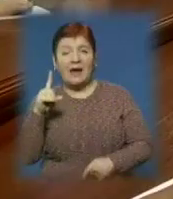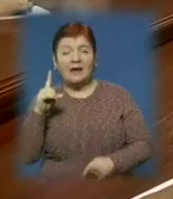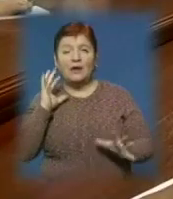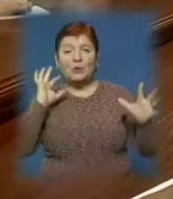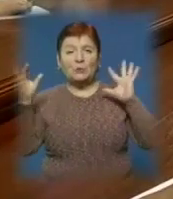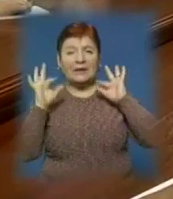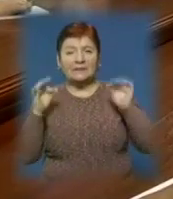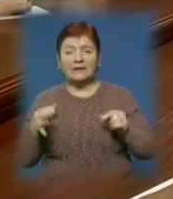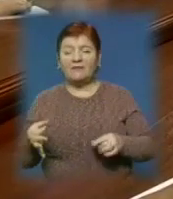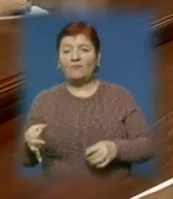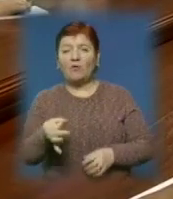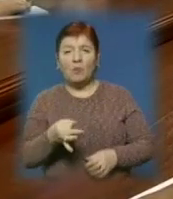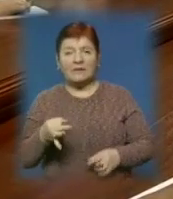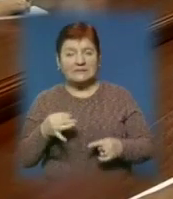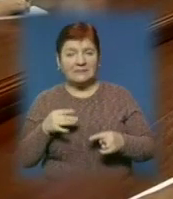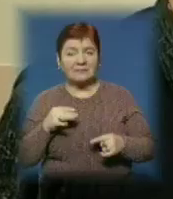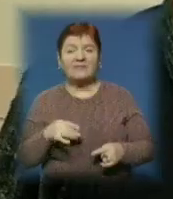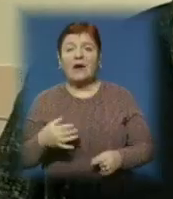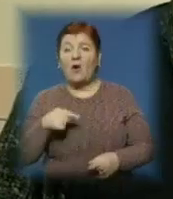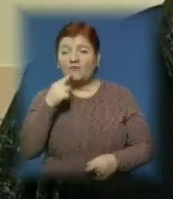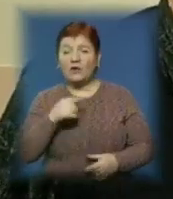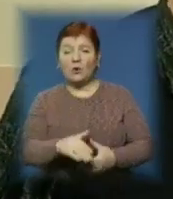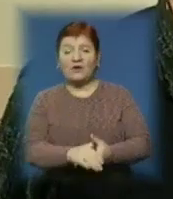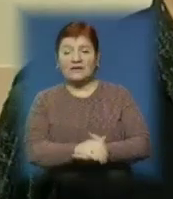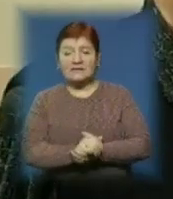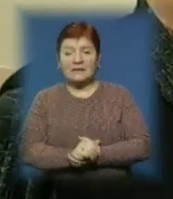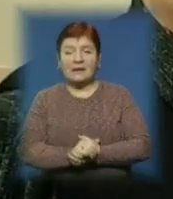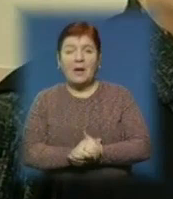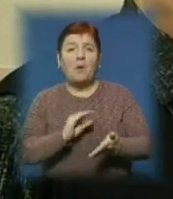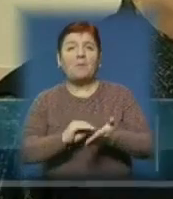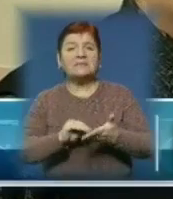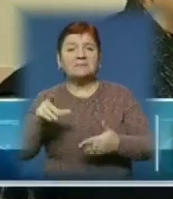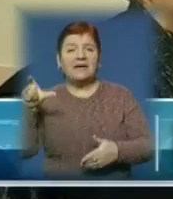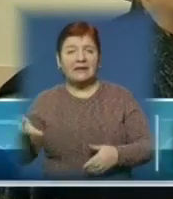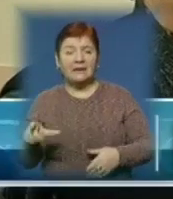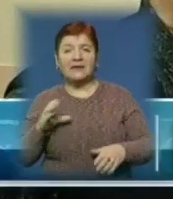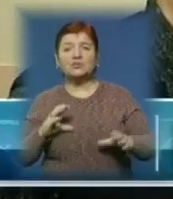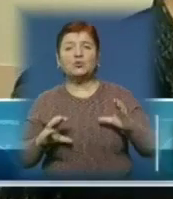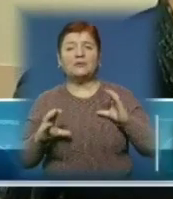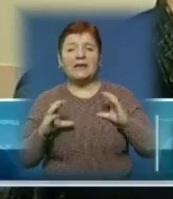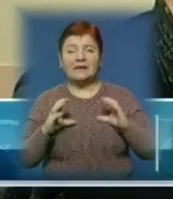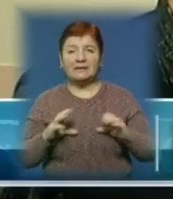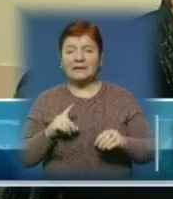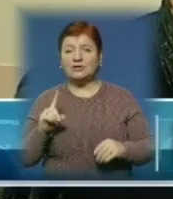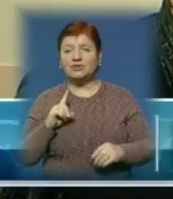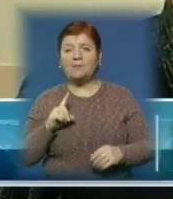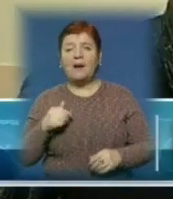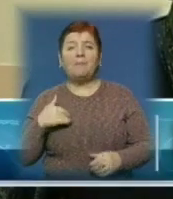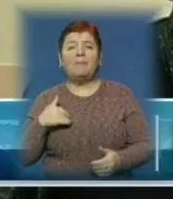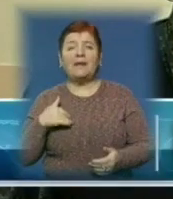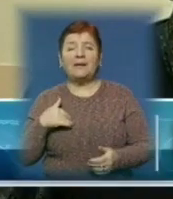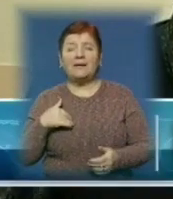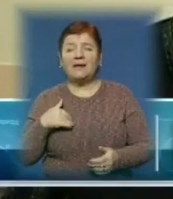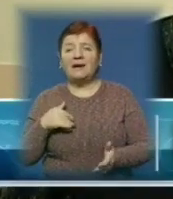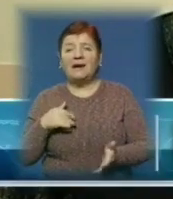віддалених куточках області, кажуть організатори. Письменники і студенти, щоб ми від Ушка до Ясеня проїхалися по